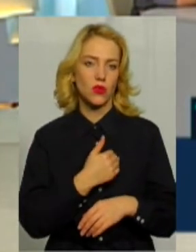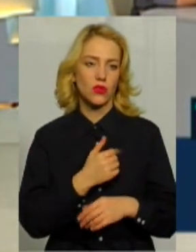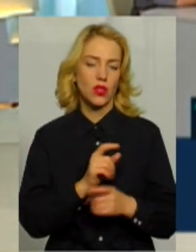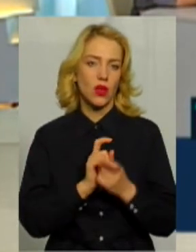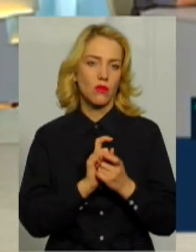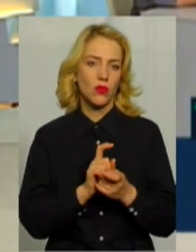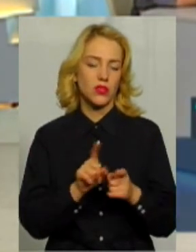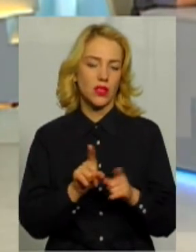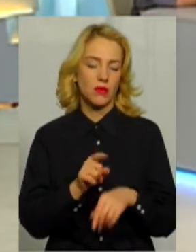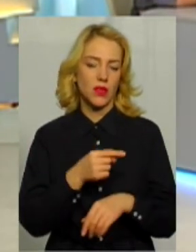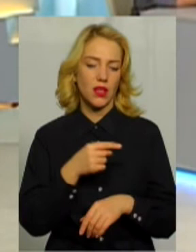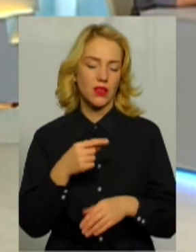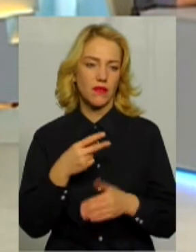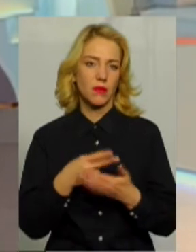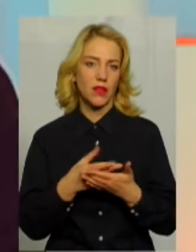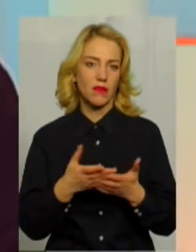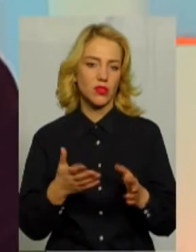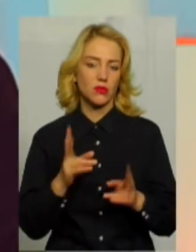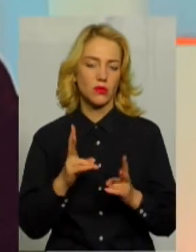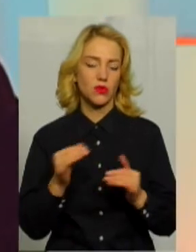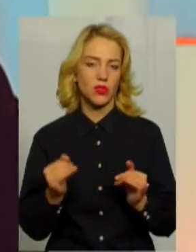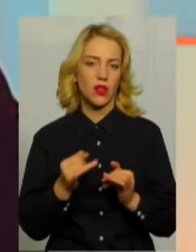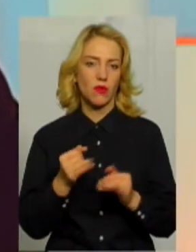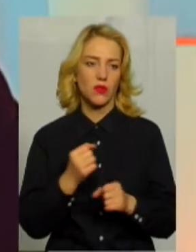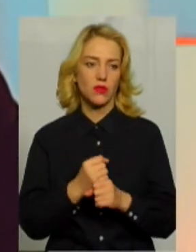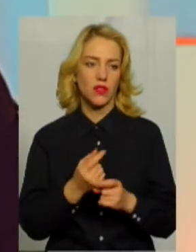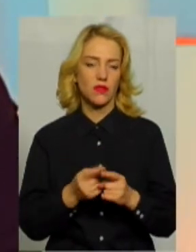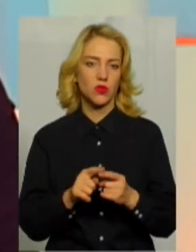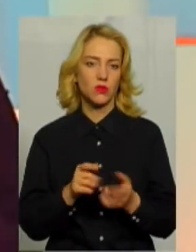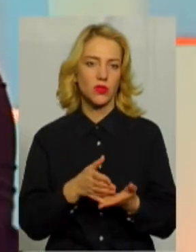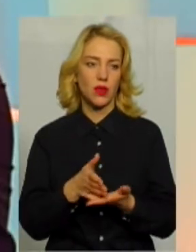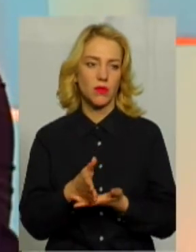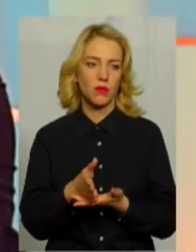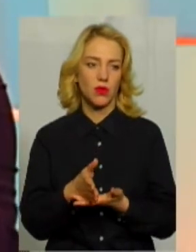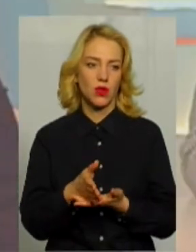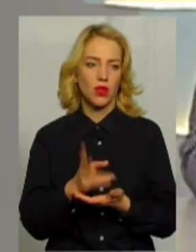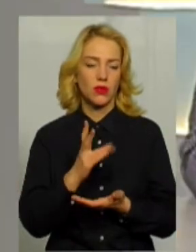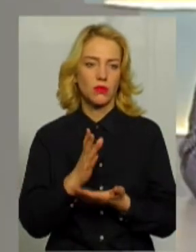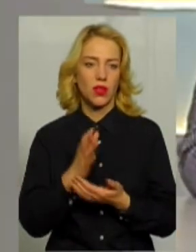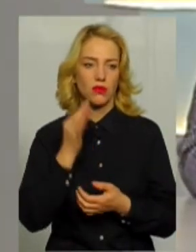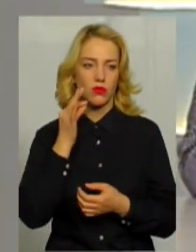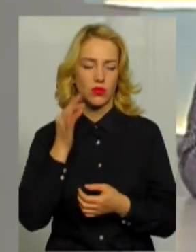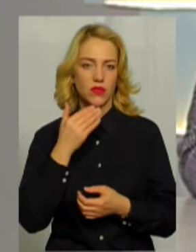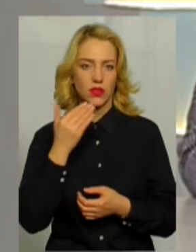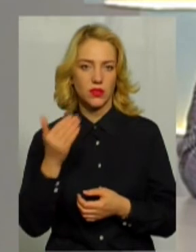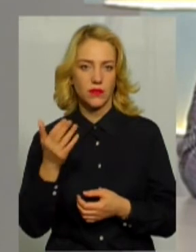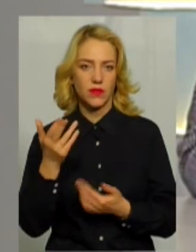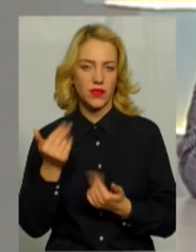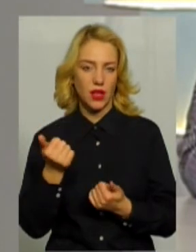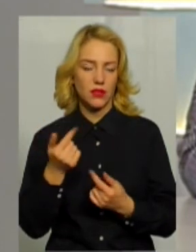боротися з таким негативним явищем, яким цікаво працювати в даному напрямку. І, певно, мають якийсь досвід? Ну, так,